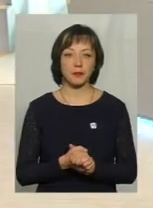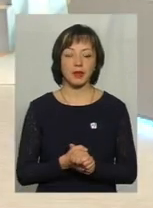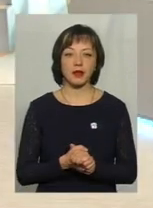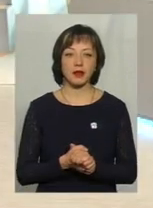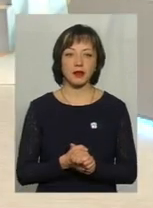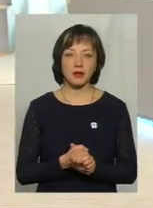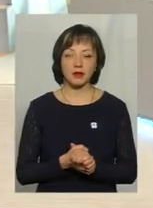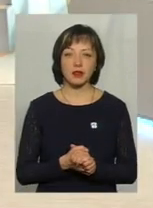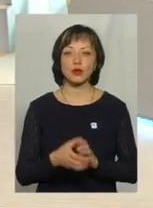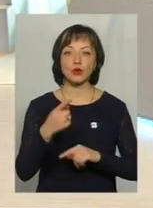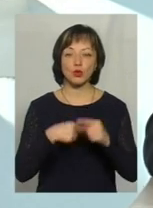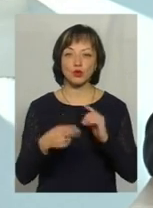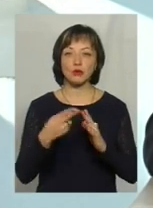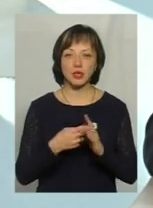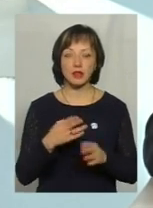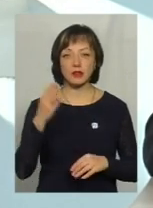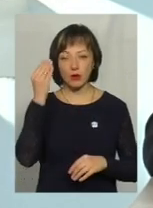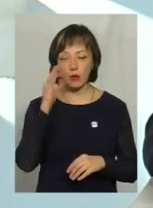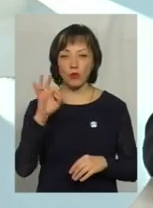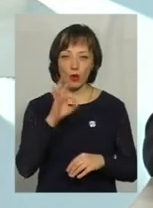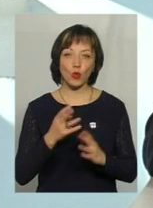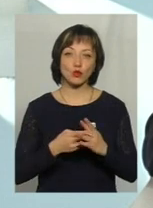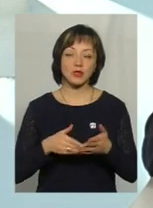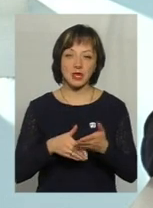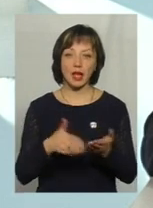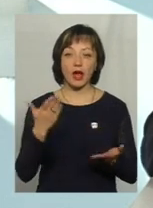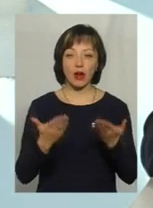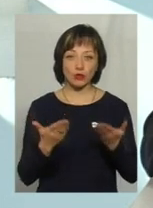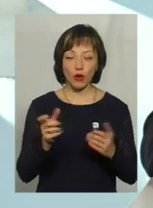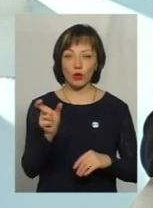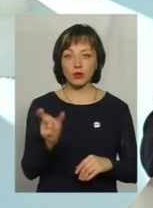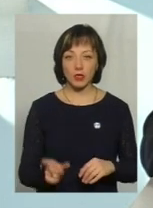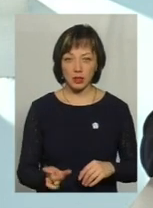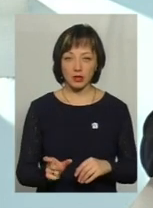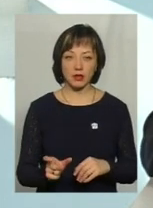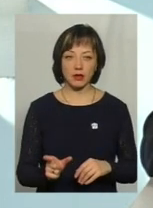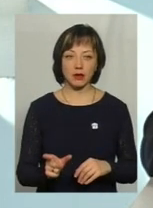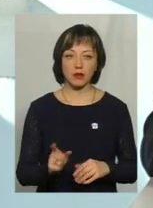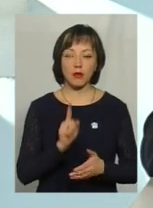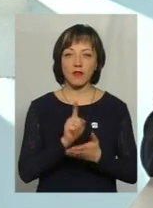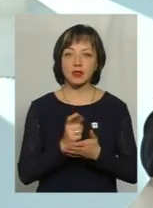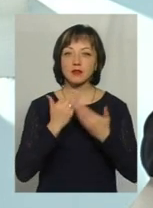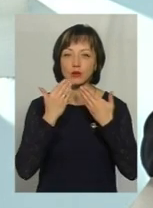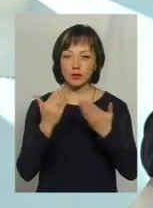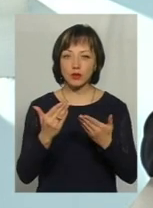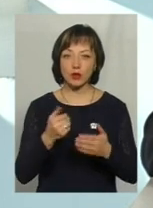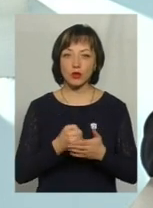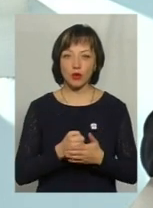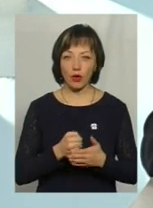зору субсидії, зрозуміло, що якщо навіть вона повинна звернутися до роботодавця,